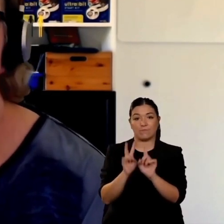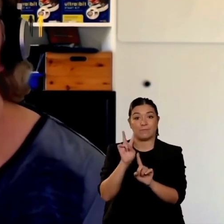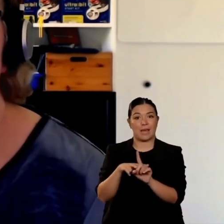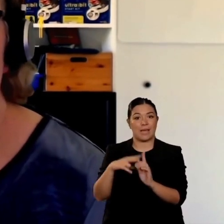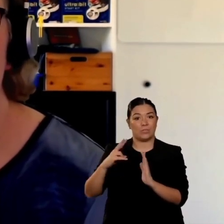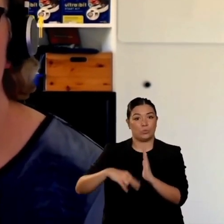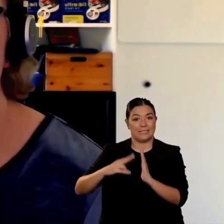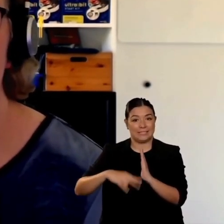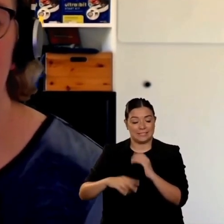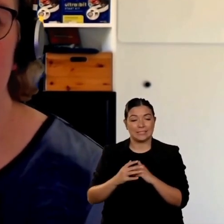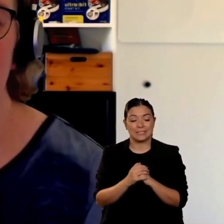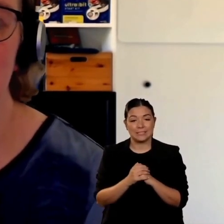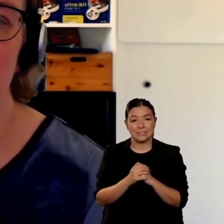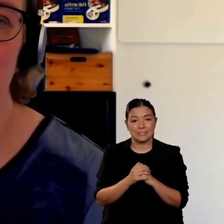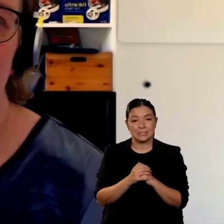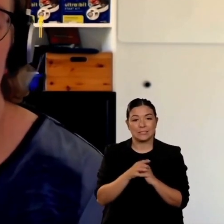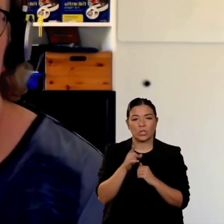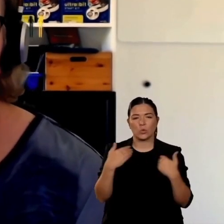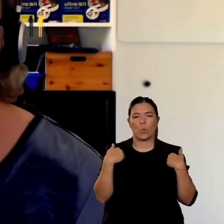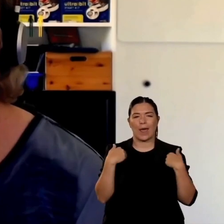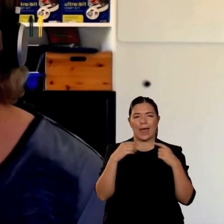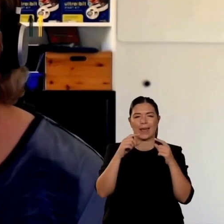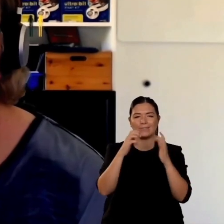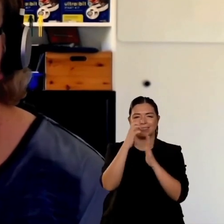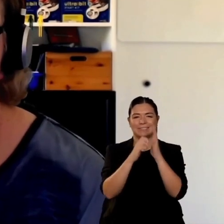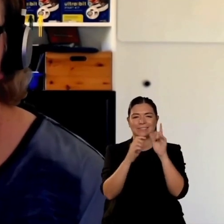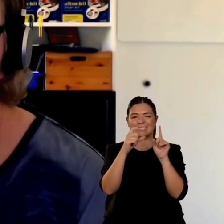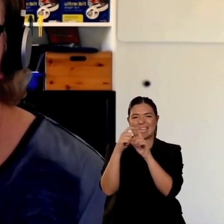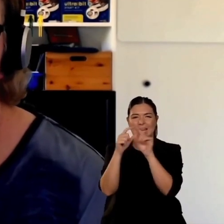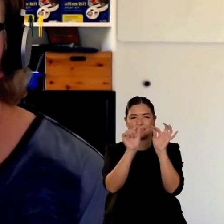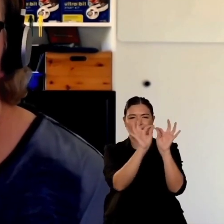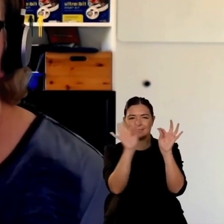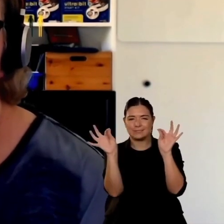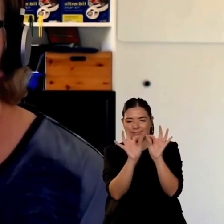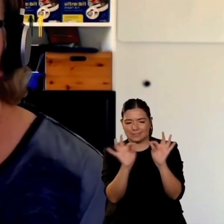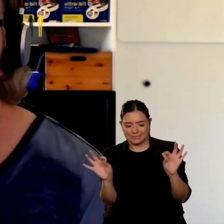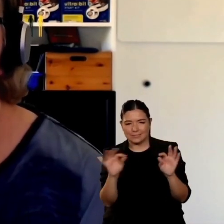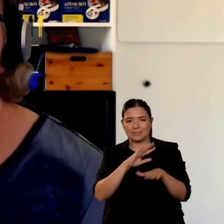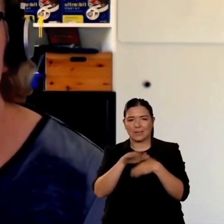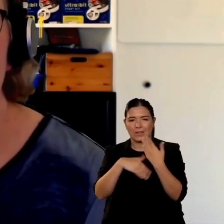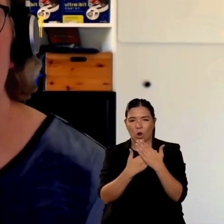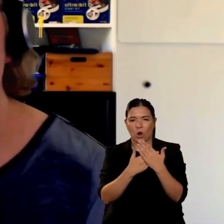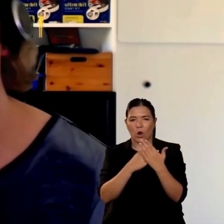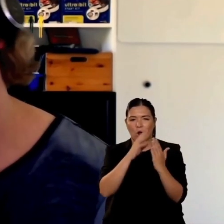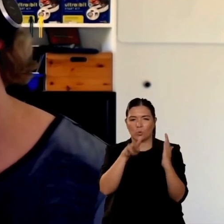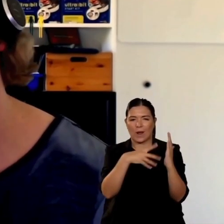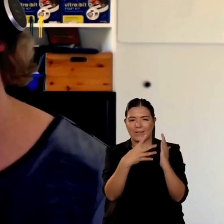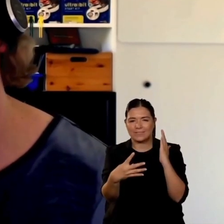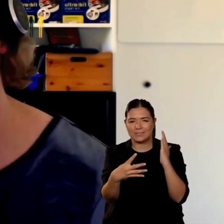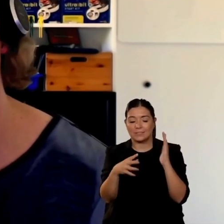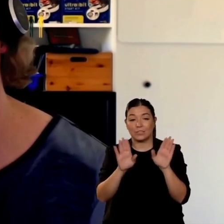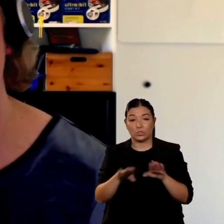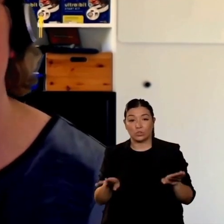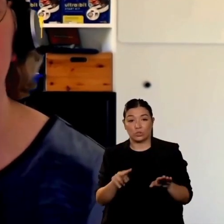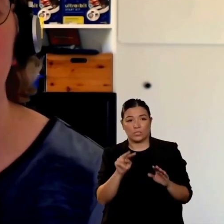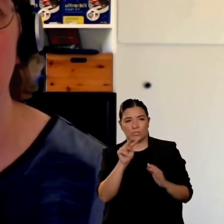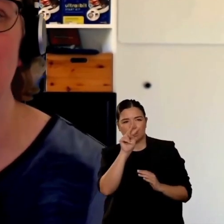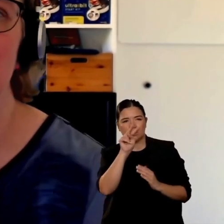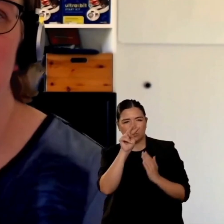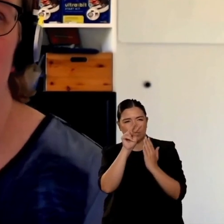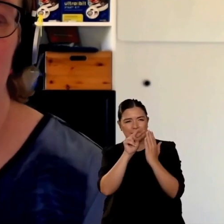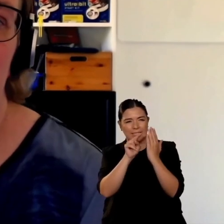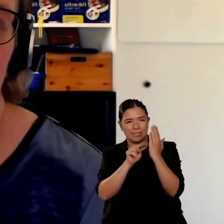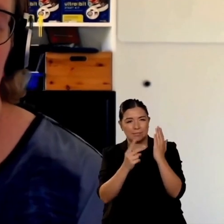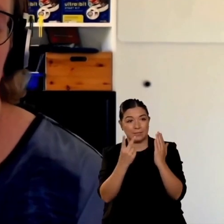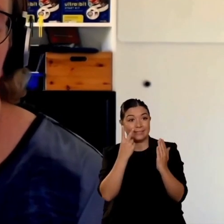testi li vedono in azione questo è anche è una lettura applicata è una matematica applicata è di grande utilità questa